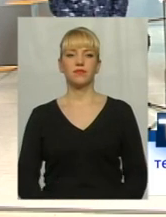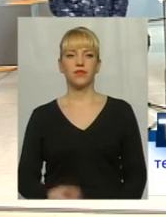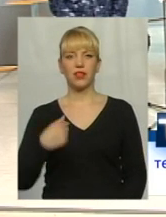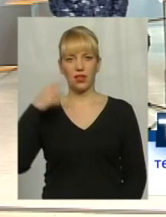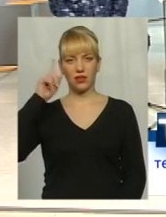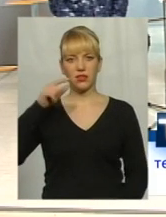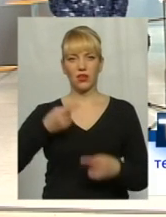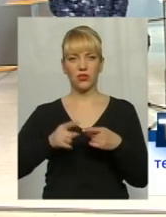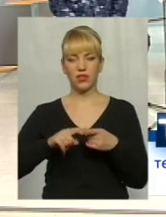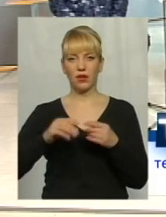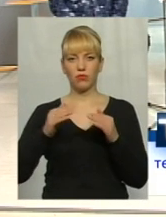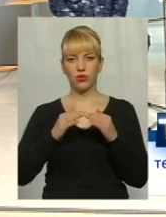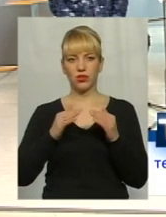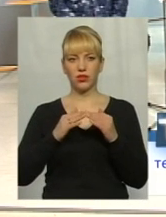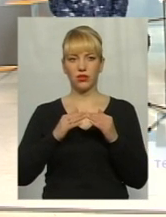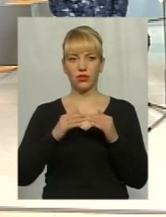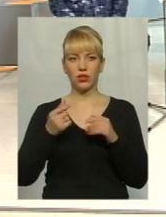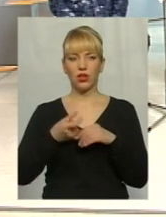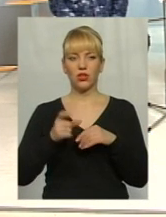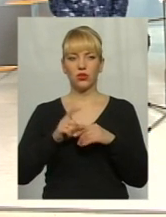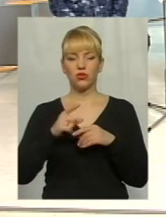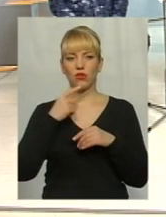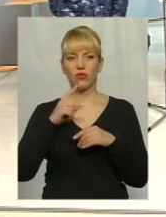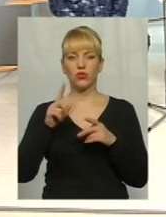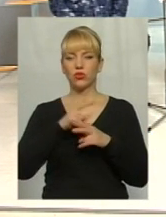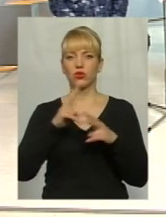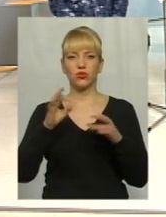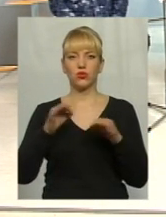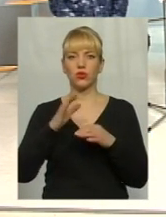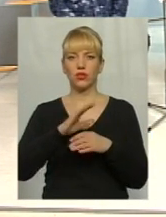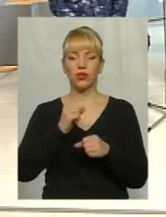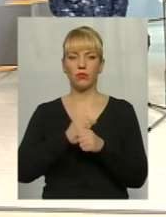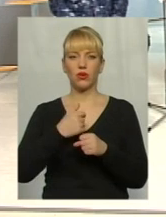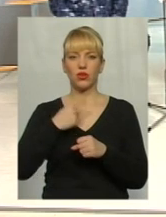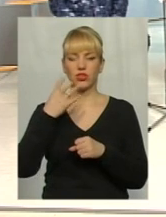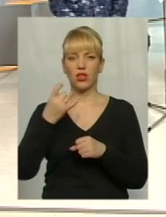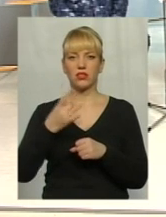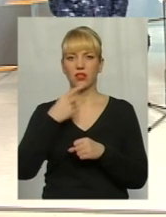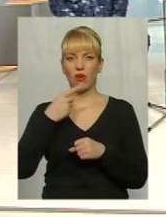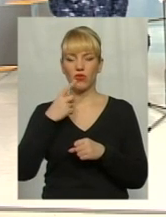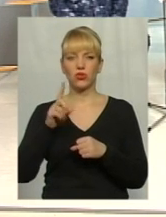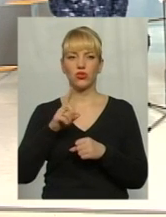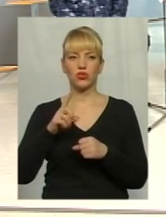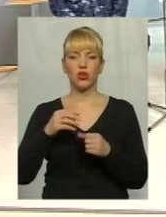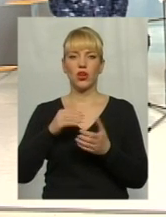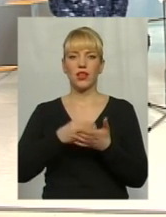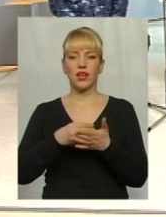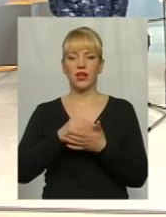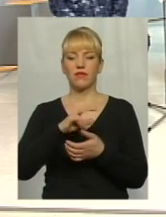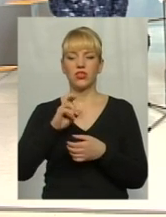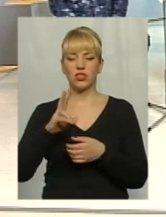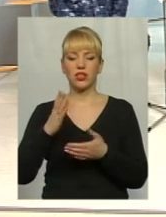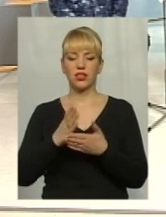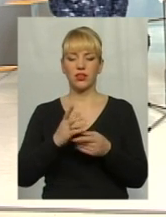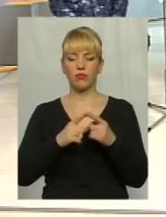цей будинок. Трошечки не згоден, що ніхто нічого не робив. Ще раз наголошую, що в тарифі в ЖАКу є поточний